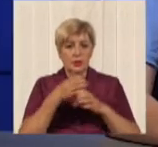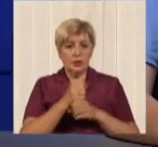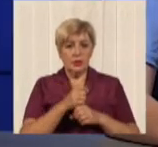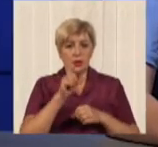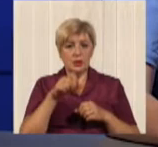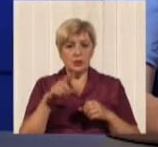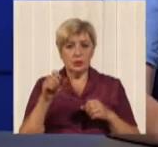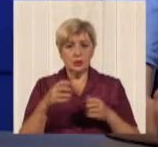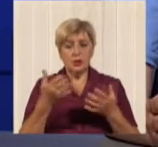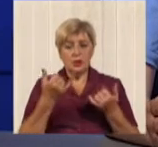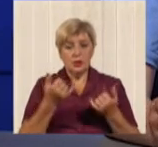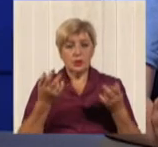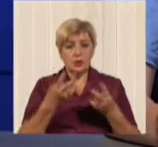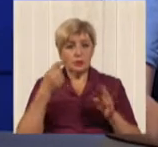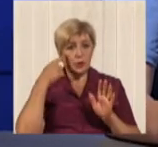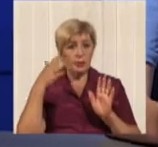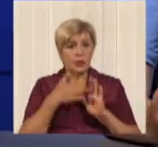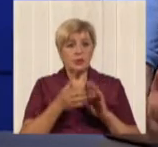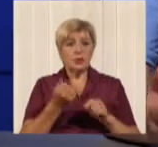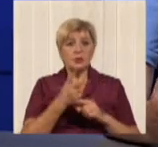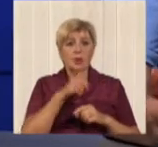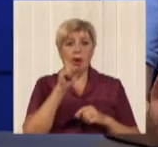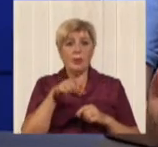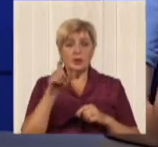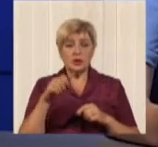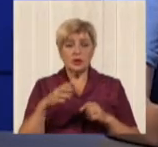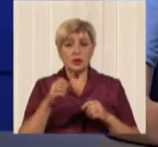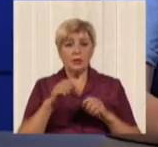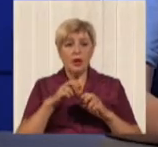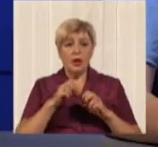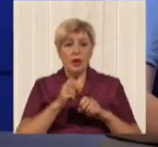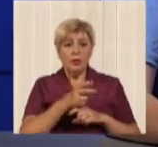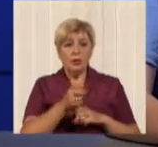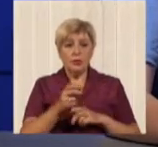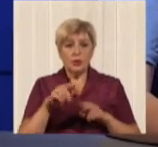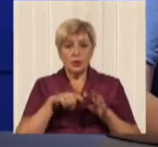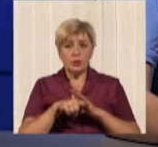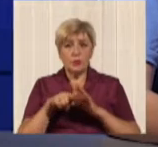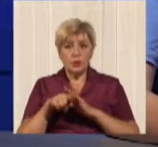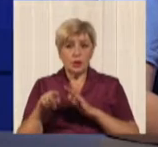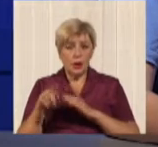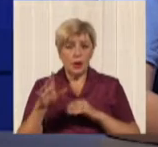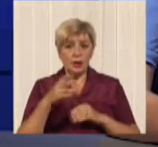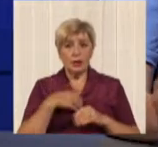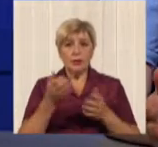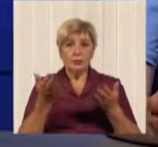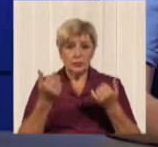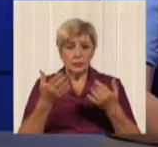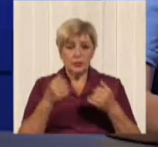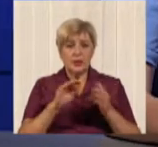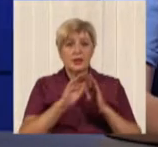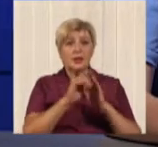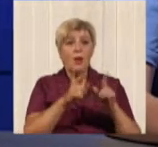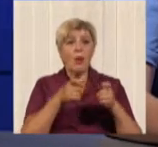аналитику, понимати, скільки пассажирів ушло, і как-то заманивать, скажем так, их проездными билетами, возможно, там карточка Днепрянина, как это